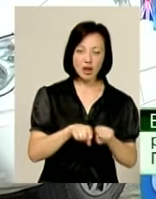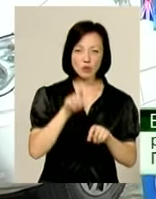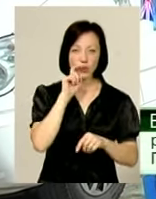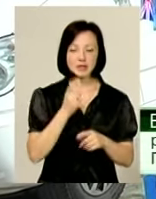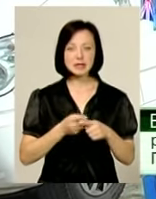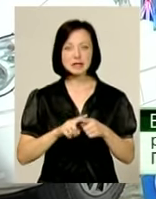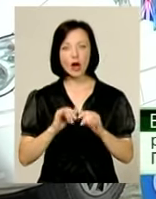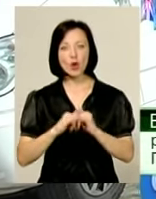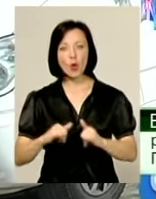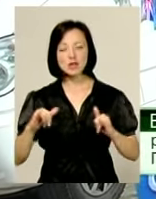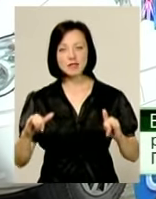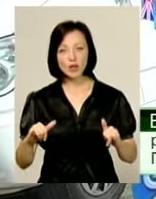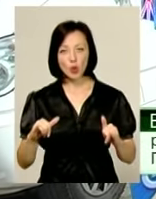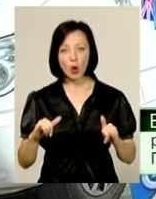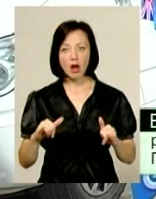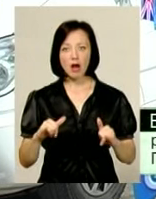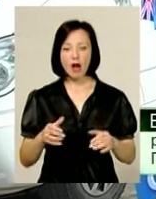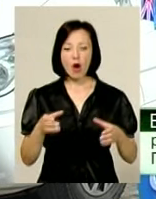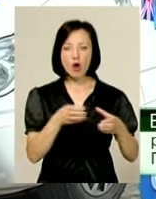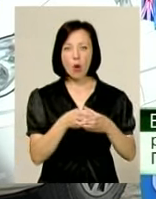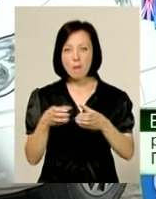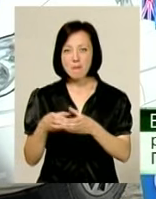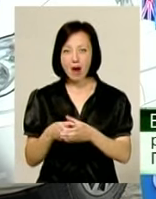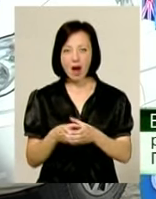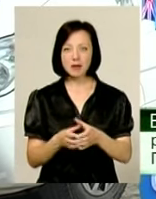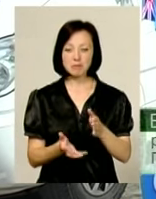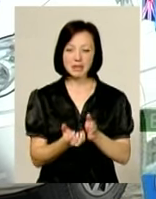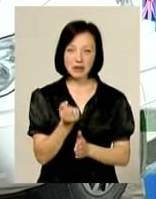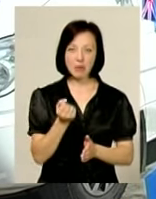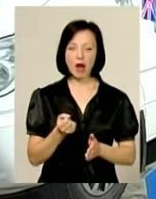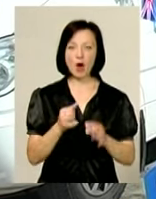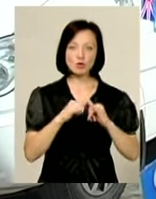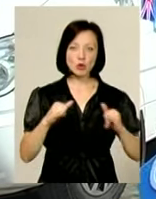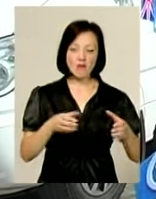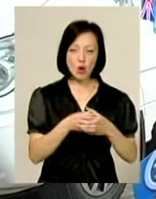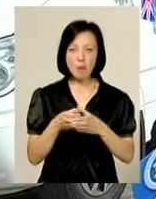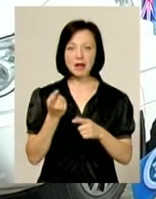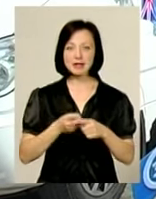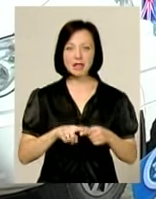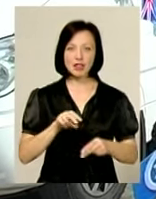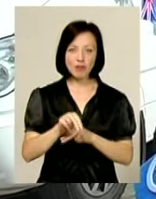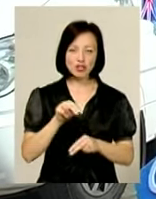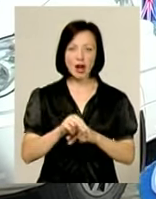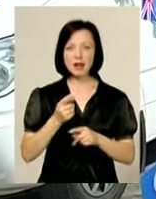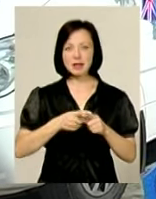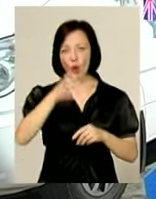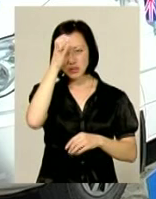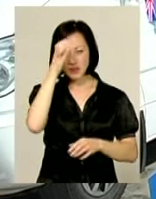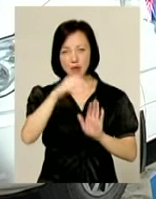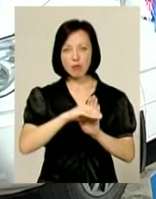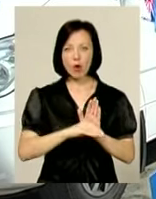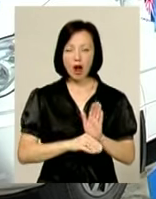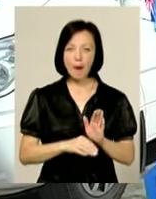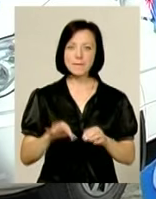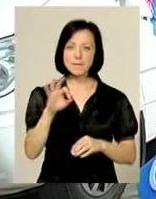це розвиток громад і підтримка розбудови громад. Це навчальні, це освітні програми,